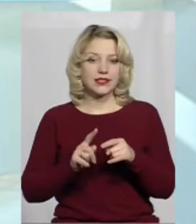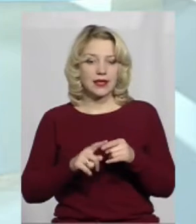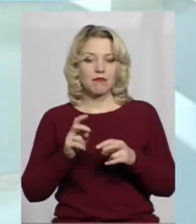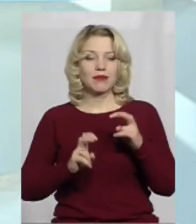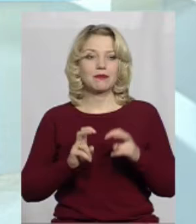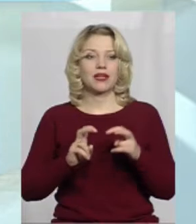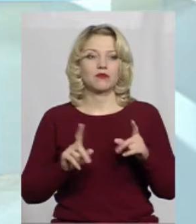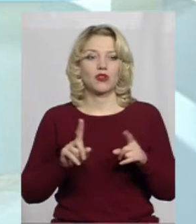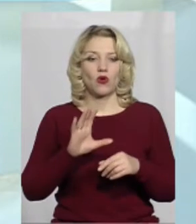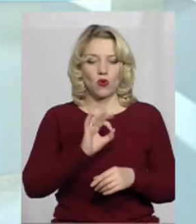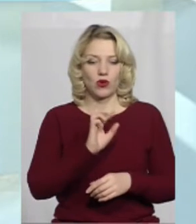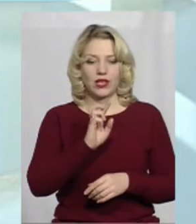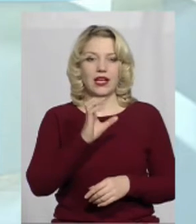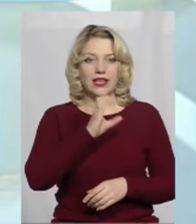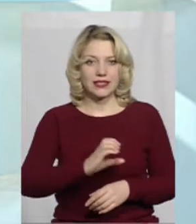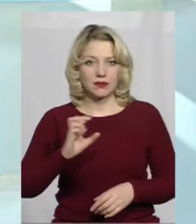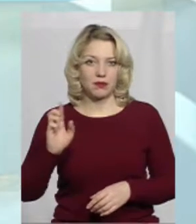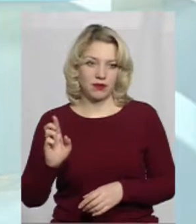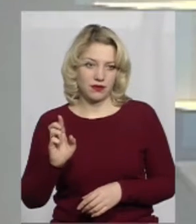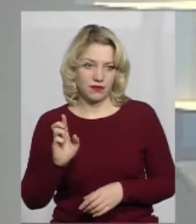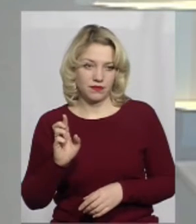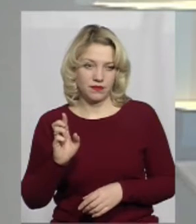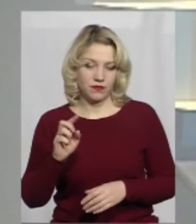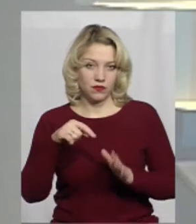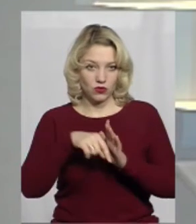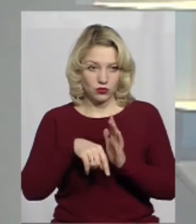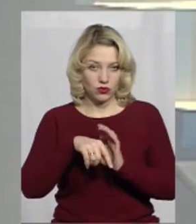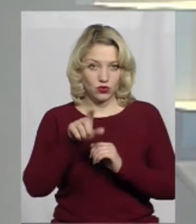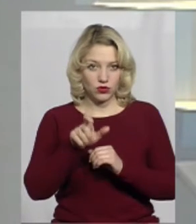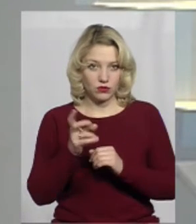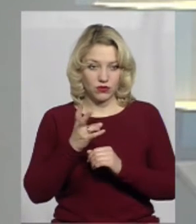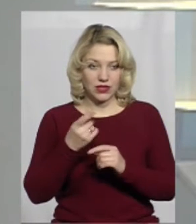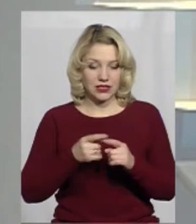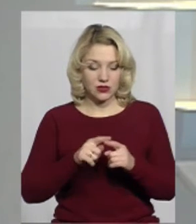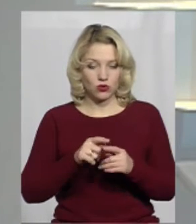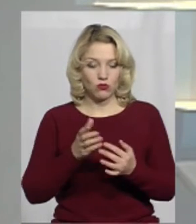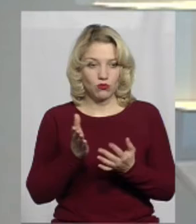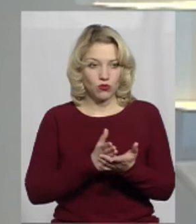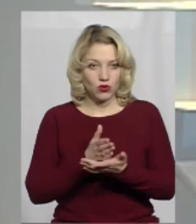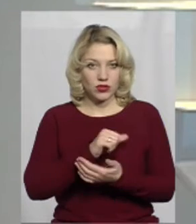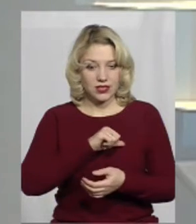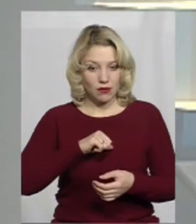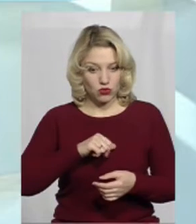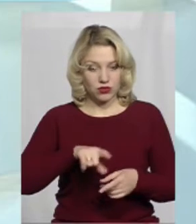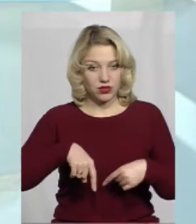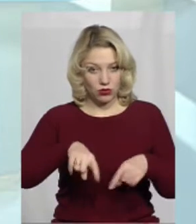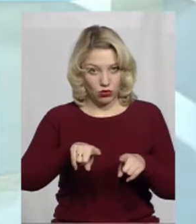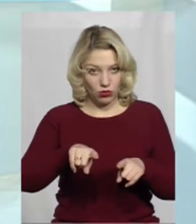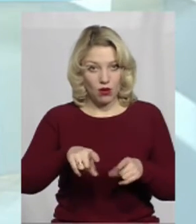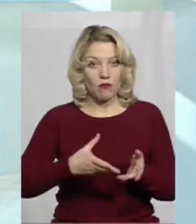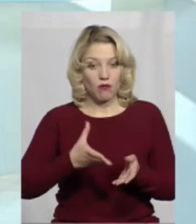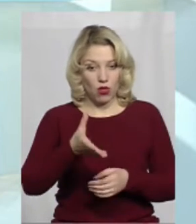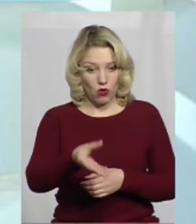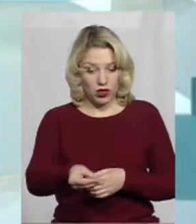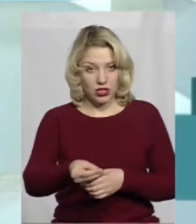підприємство, яке ОСББ, скажімо так, наші. Тому людина має за цю послугу самостійно сплатити, але кошти